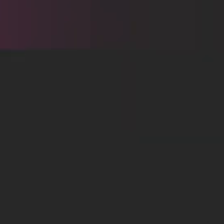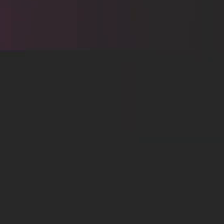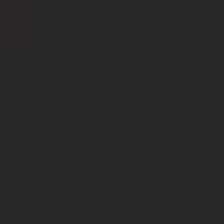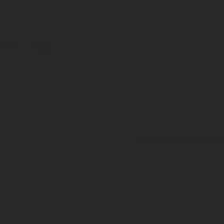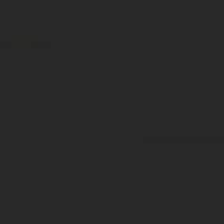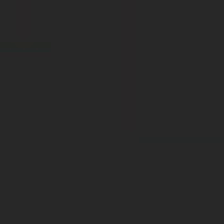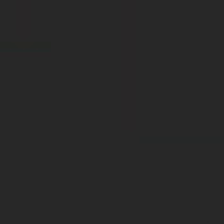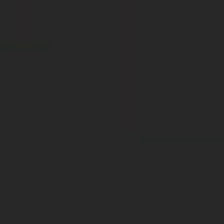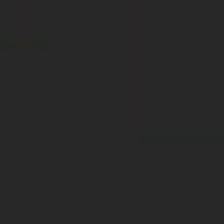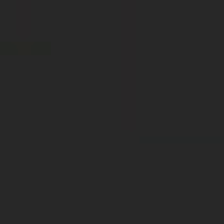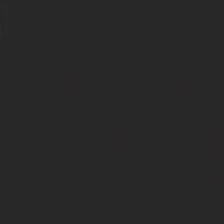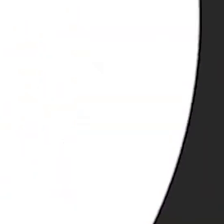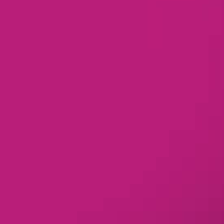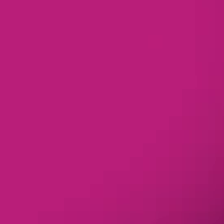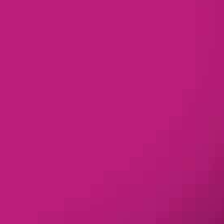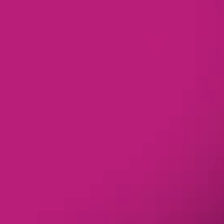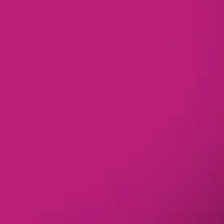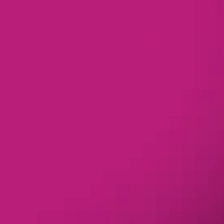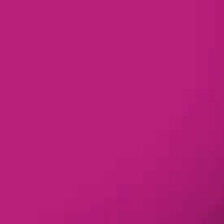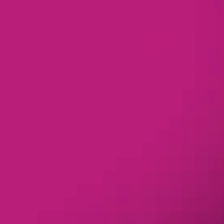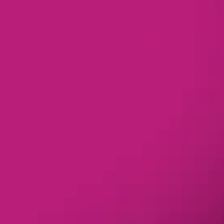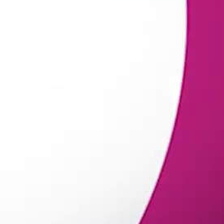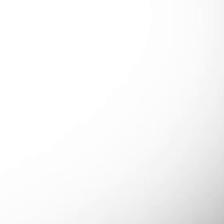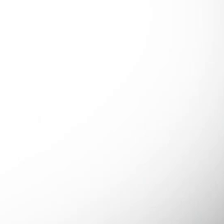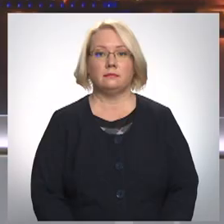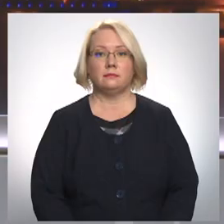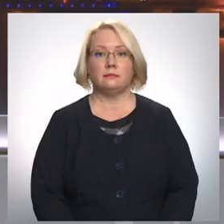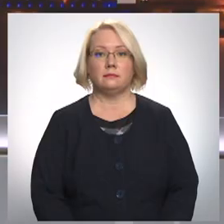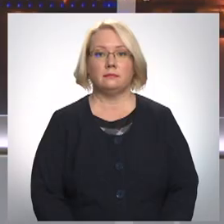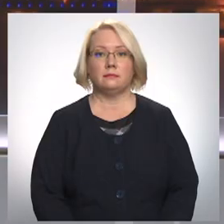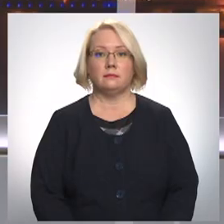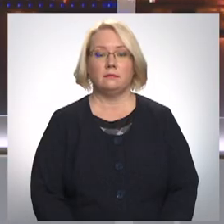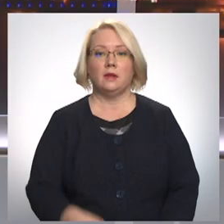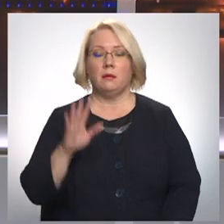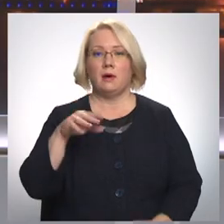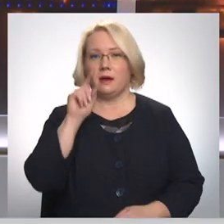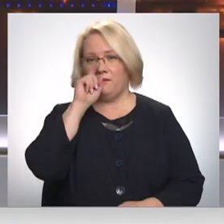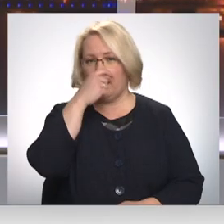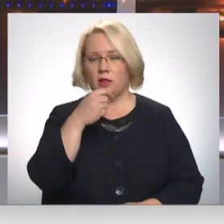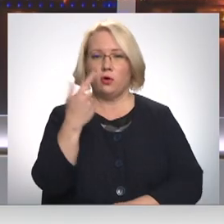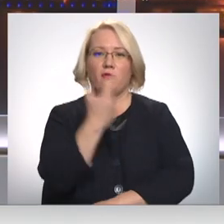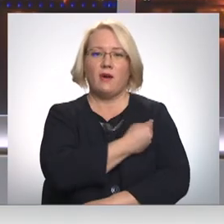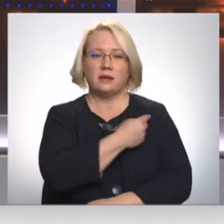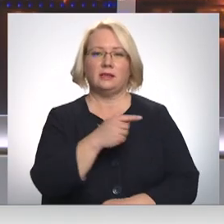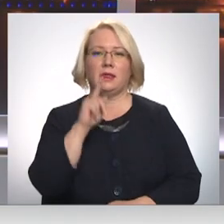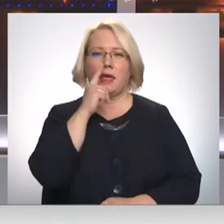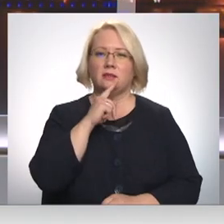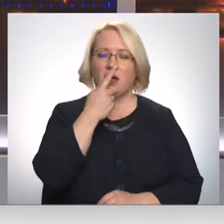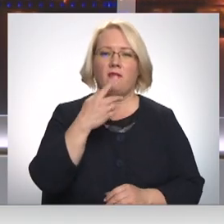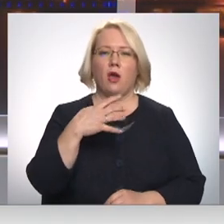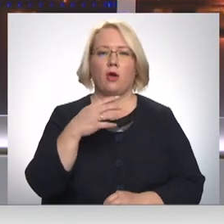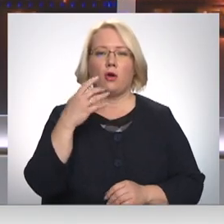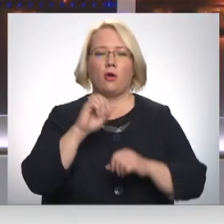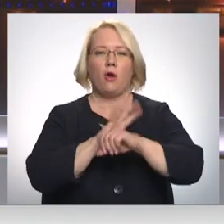Re! Viss ēters ir te! Par viltotu vakcinācijas, testēšanas vai covidu